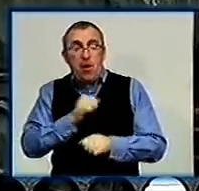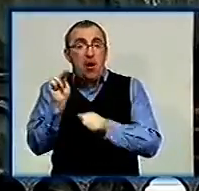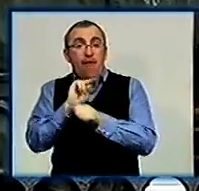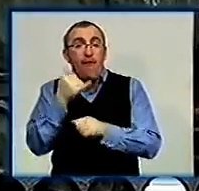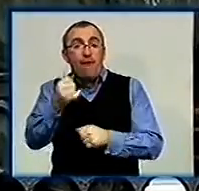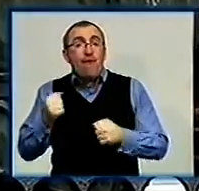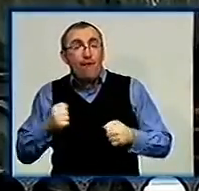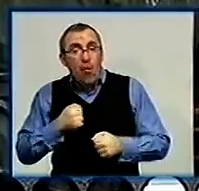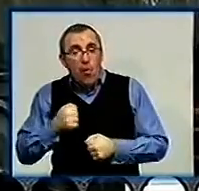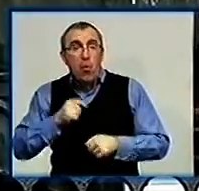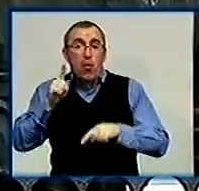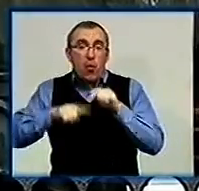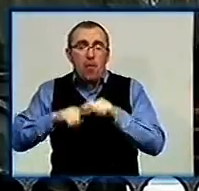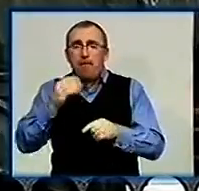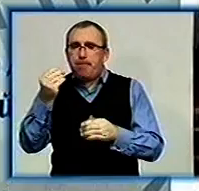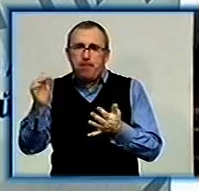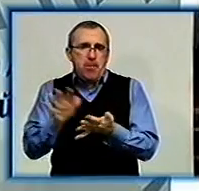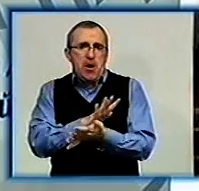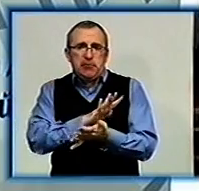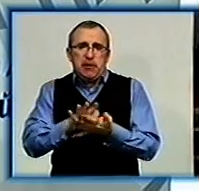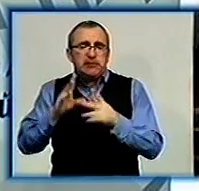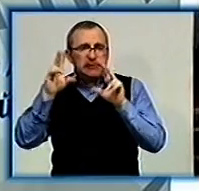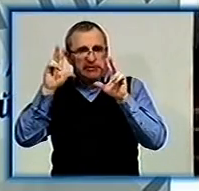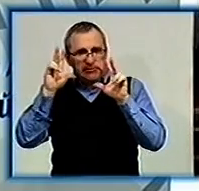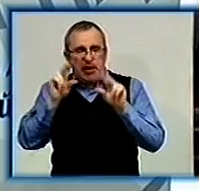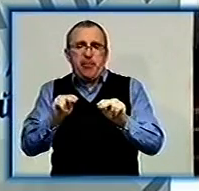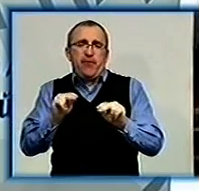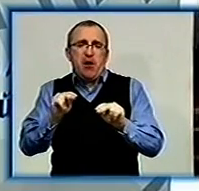вояків та їх рідних безкоштовне запевняють медики.